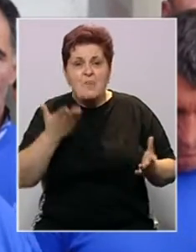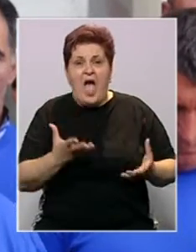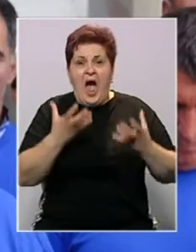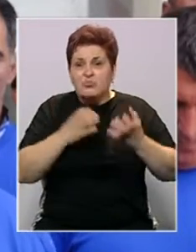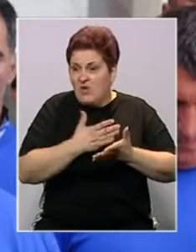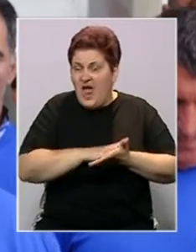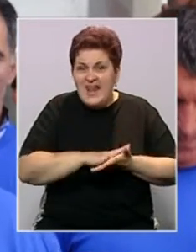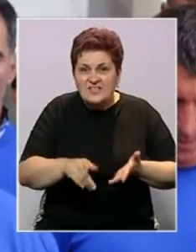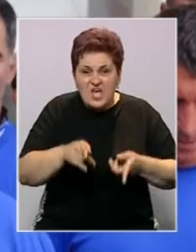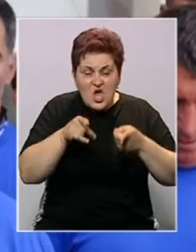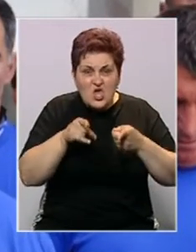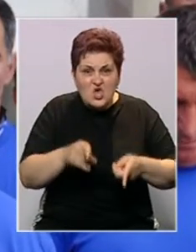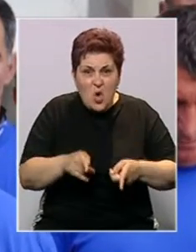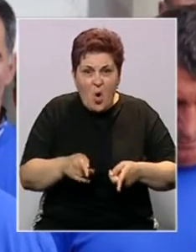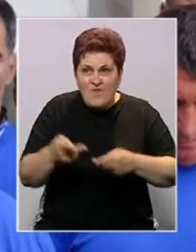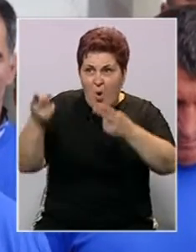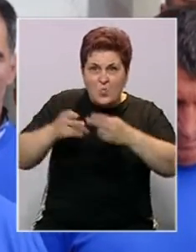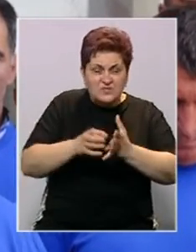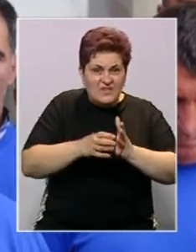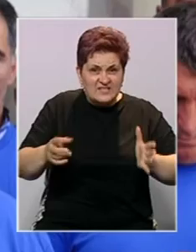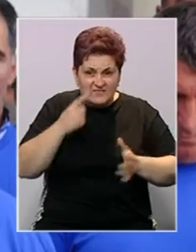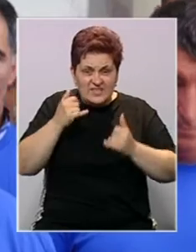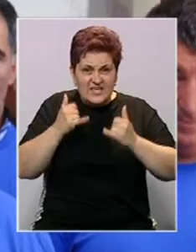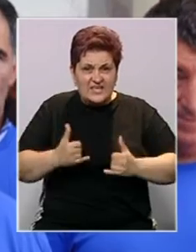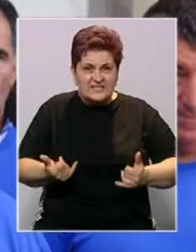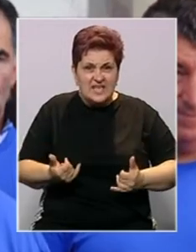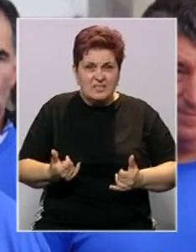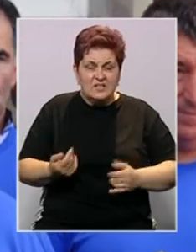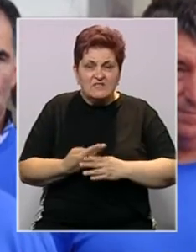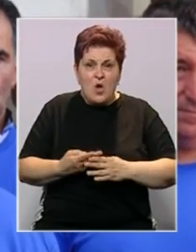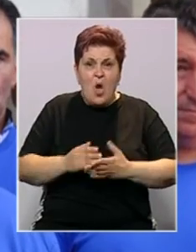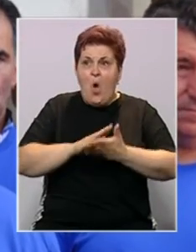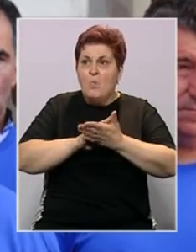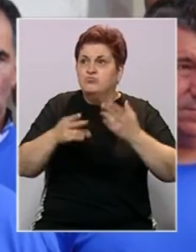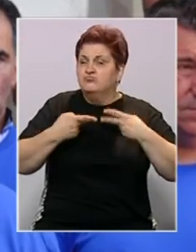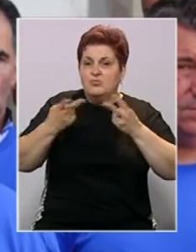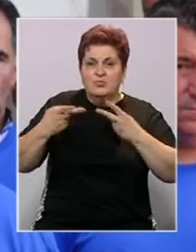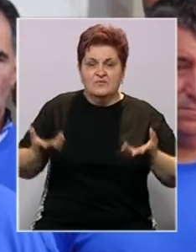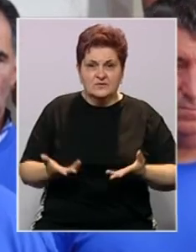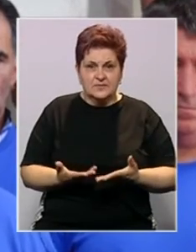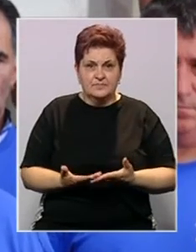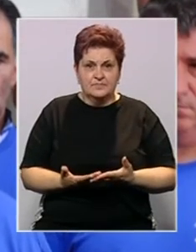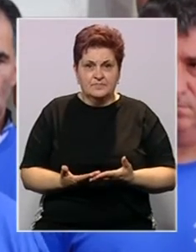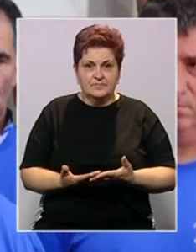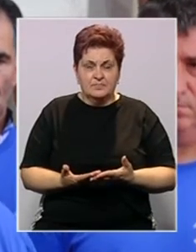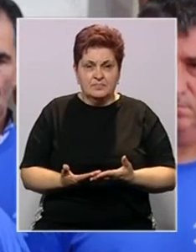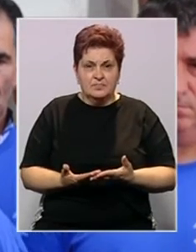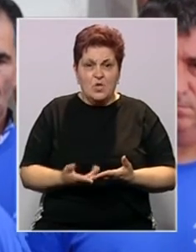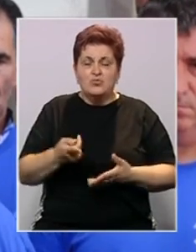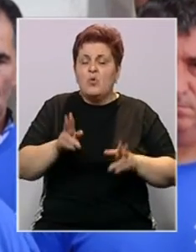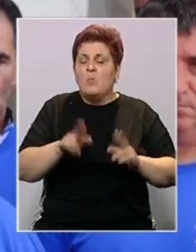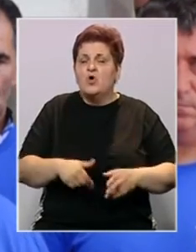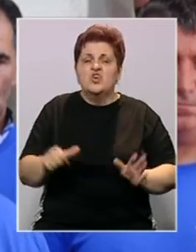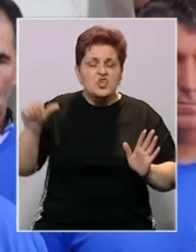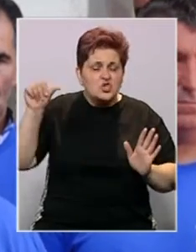suša nastavi i vakav trend uvoza se nastavi, evo vidite sad da zemlje u okruženju puštaju izvoz, puštaju izvoz, to može da